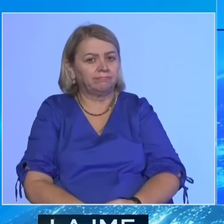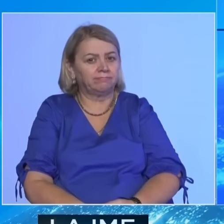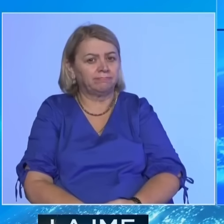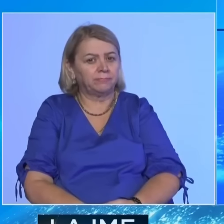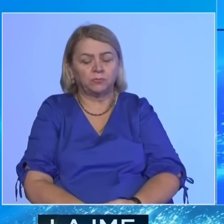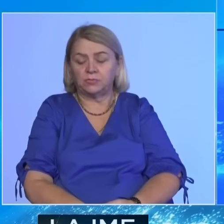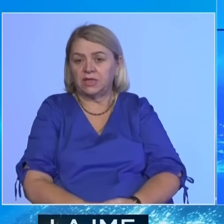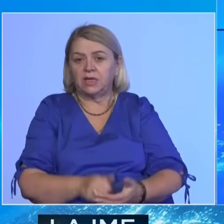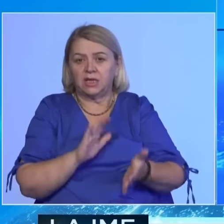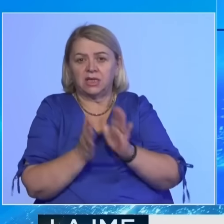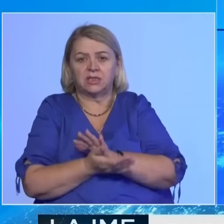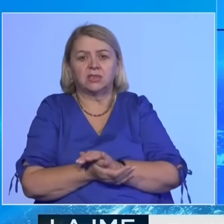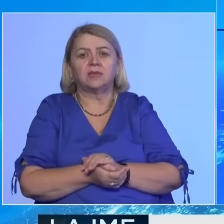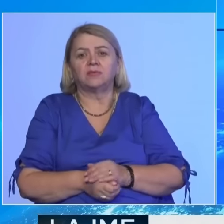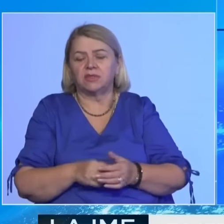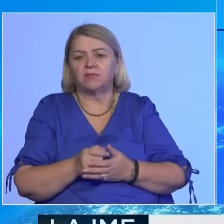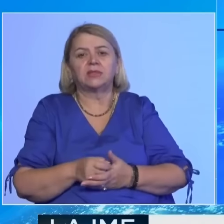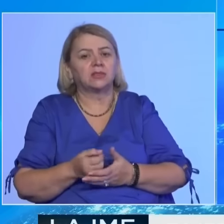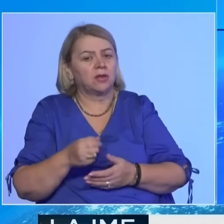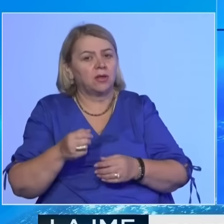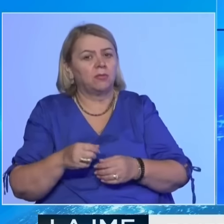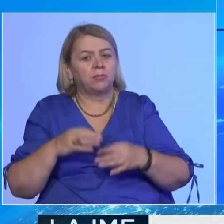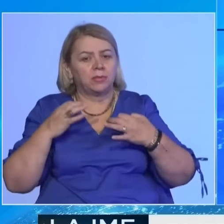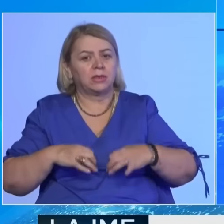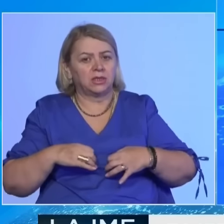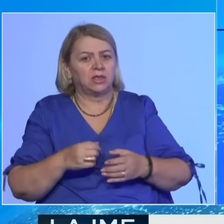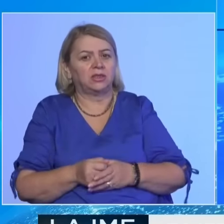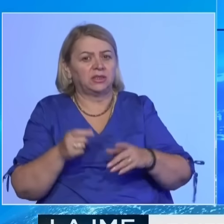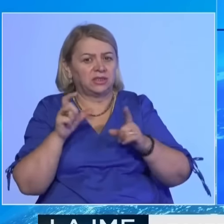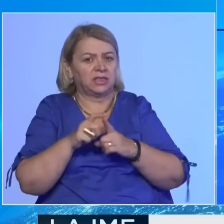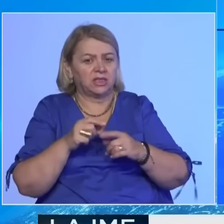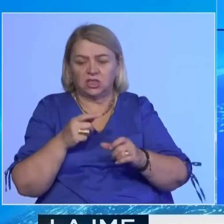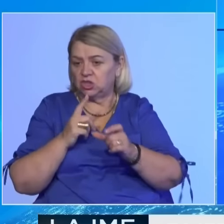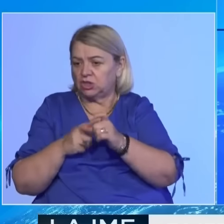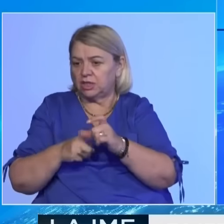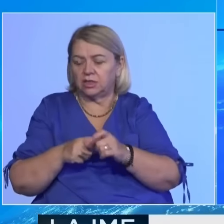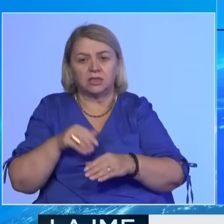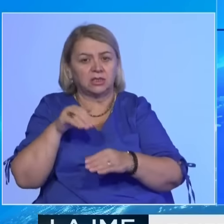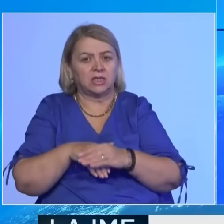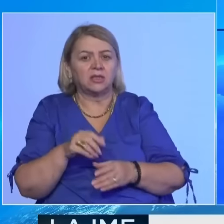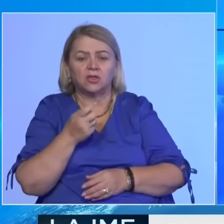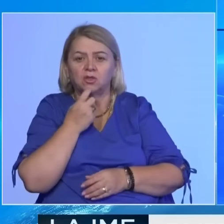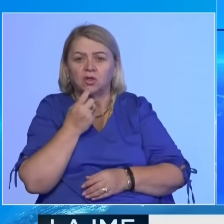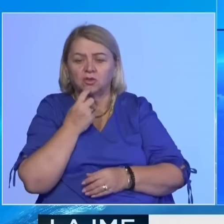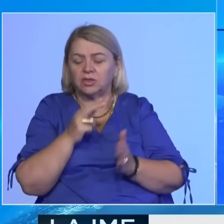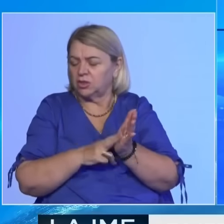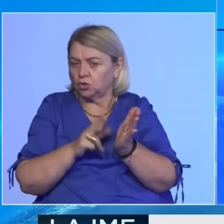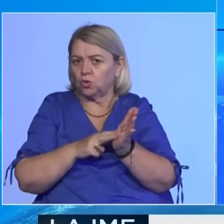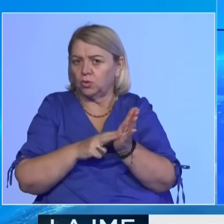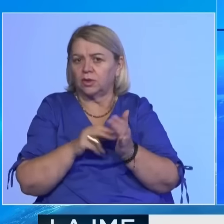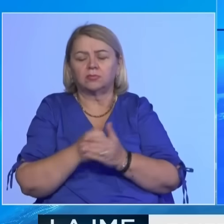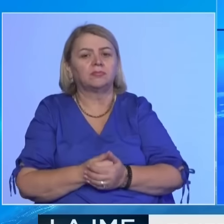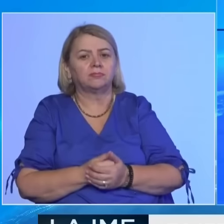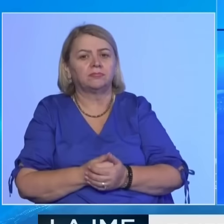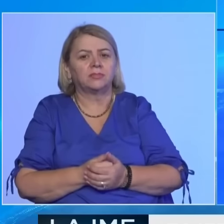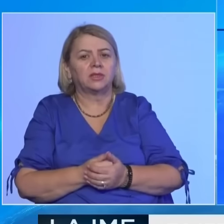Ishtë zëvënsë prezidenti Amerikanë, Republikani Dick Cheney ka bërë të ditur se në zxedjet e nëntorit do të votoj për demokratën Kamala